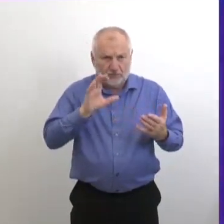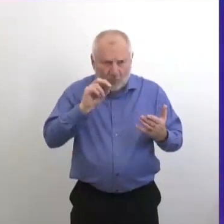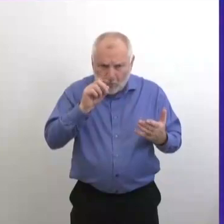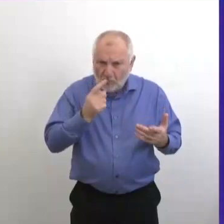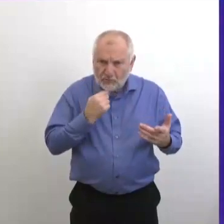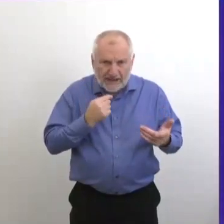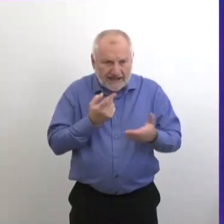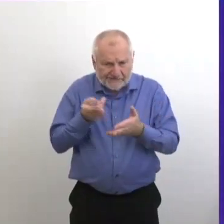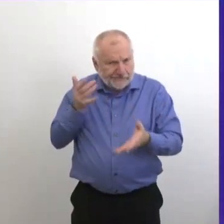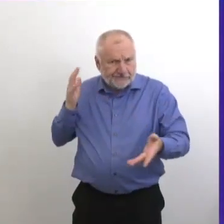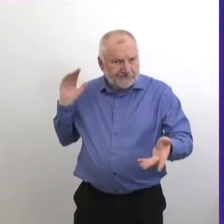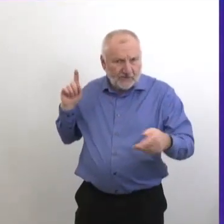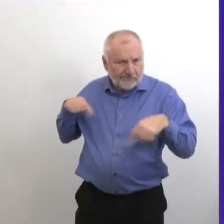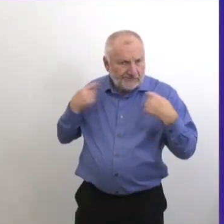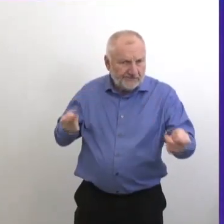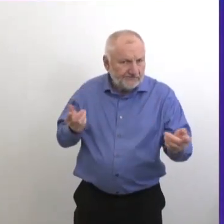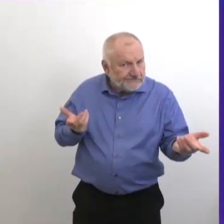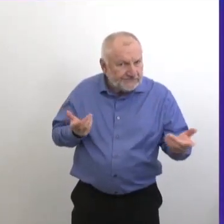déjà plusieurs semaines?